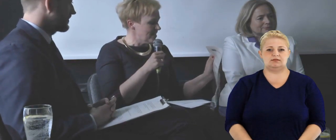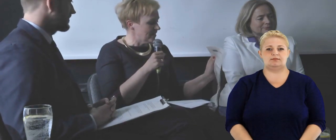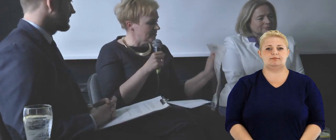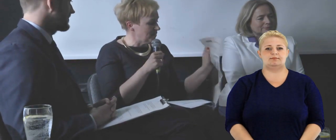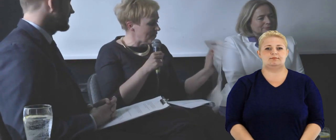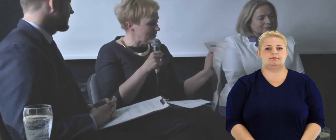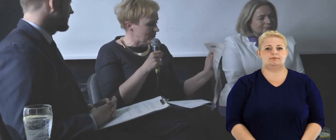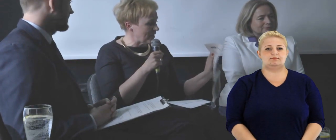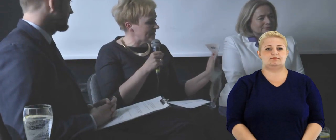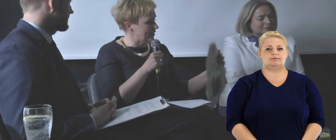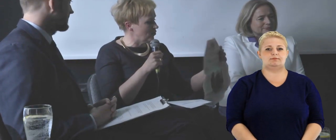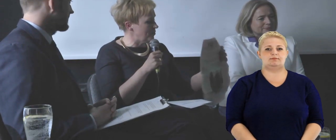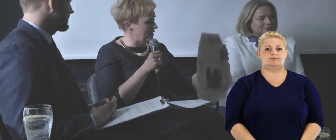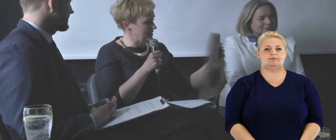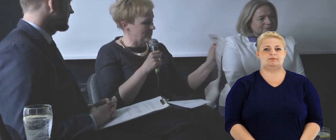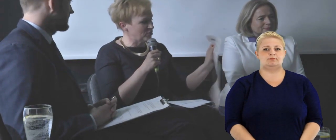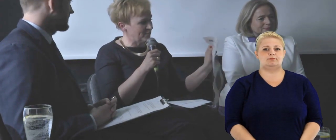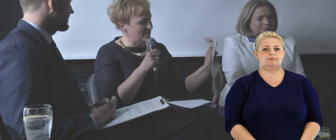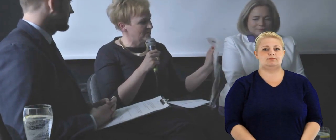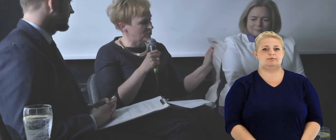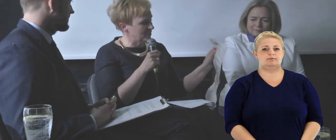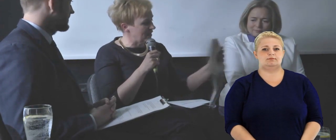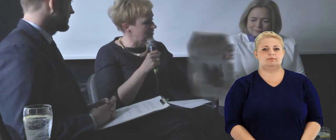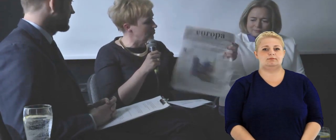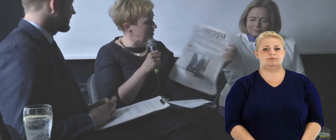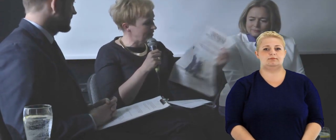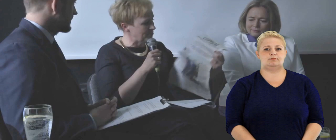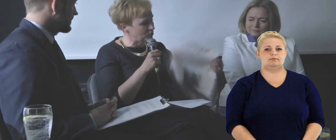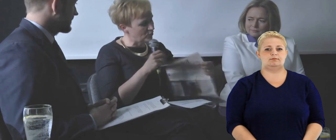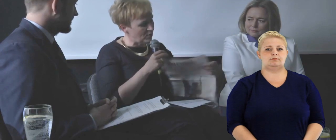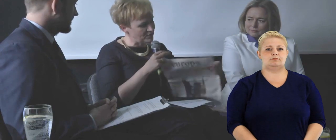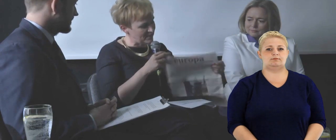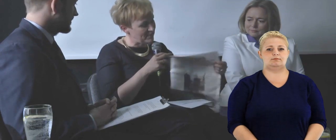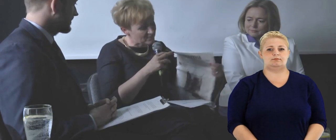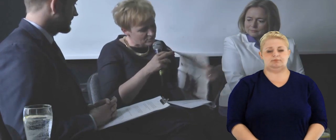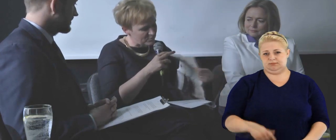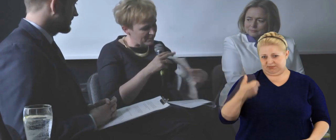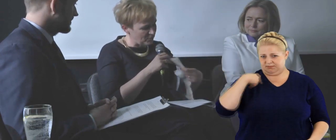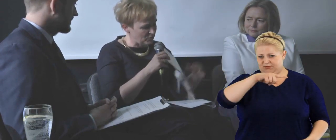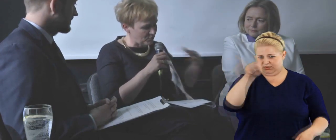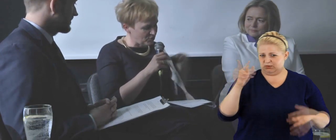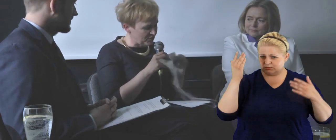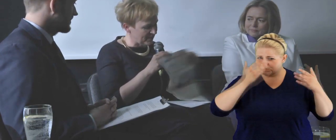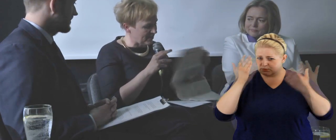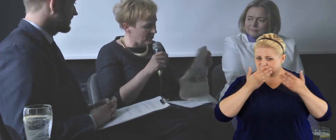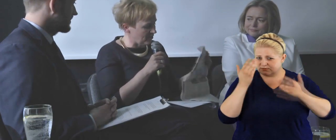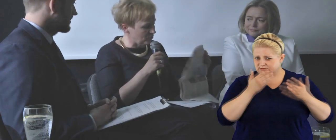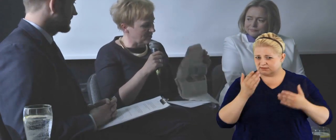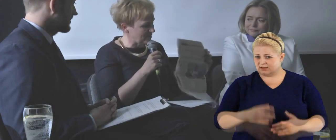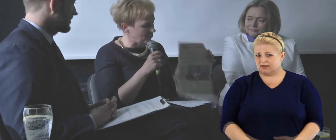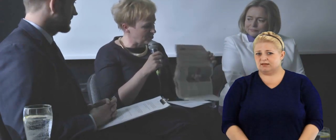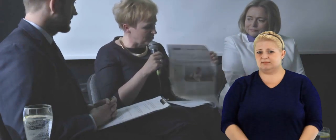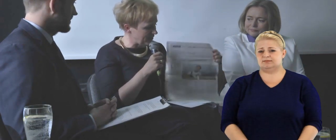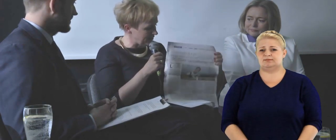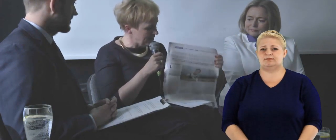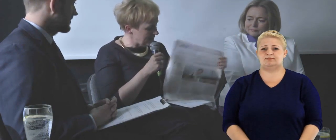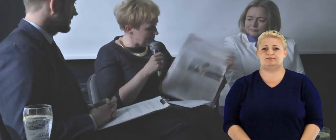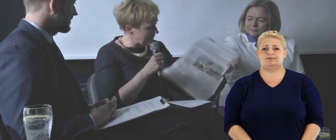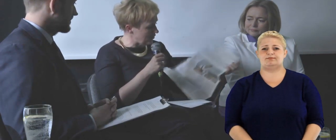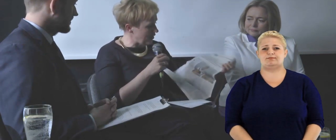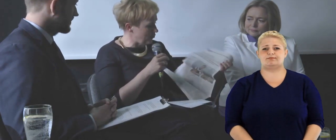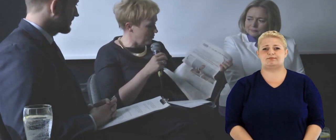się miała dodatek europejski, może Państwo czytali, Dominika Pszczółkowska, bardzo dobra bądź co bądź dziennikarka, która zajmuje się